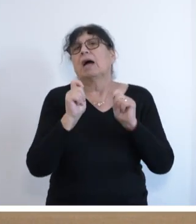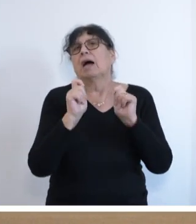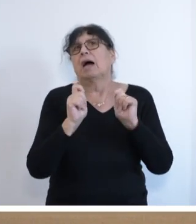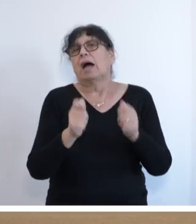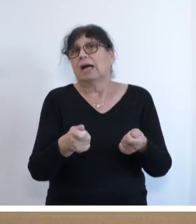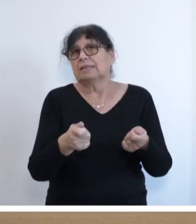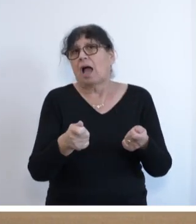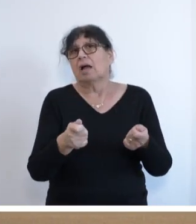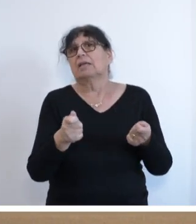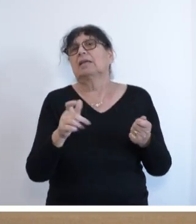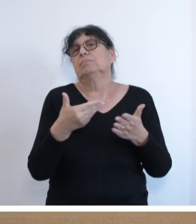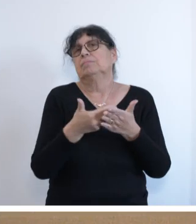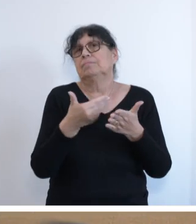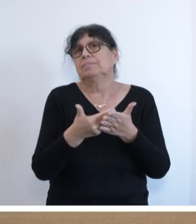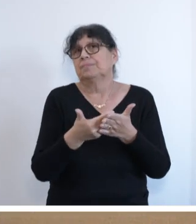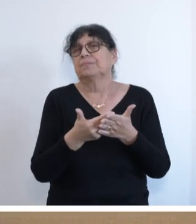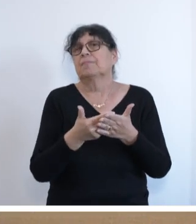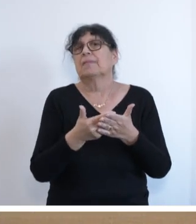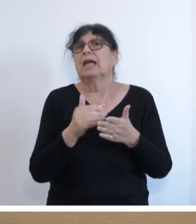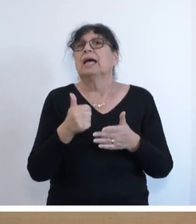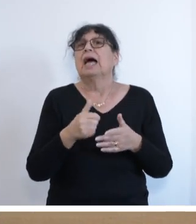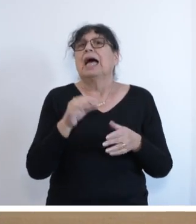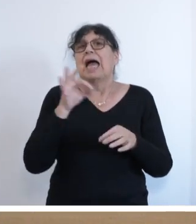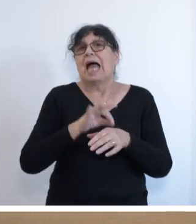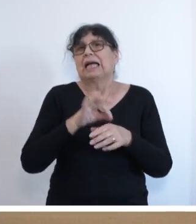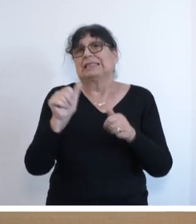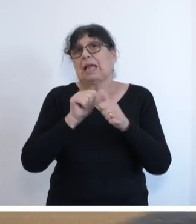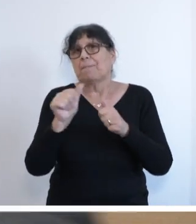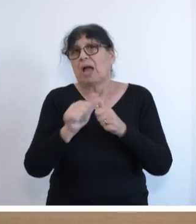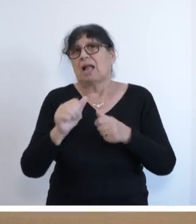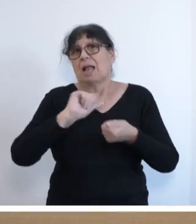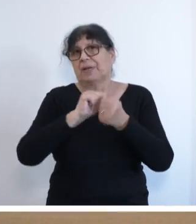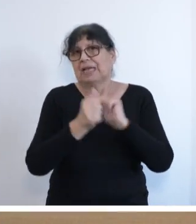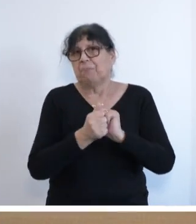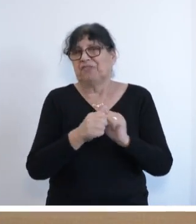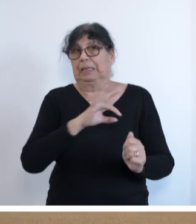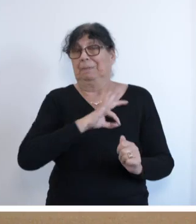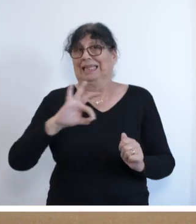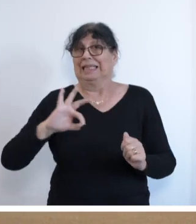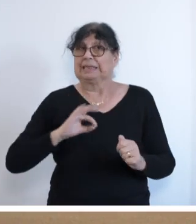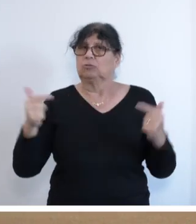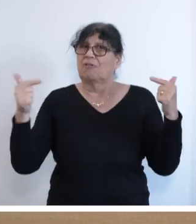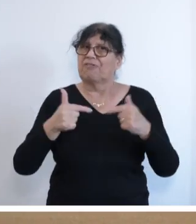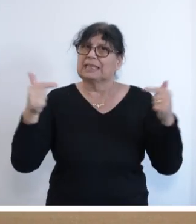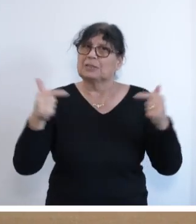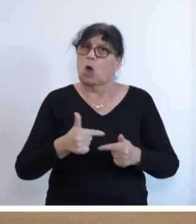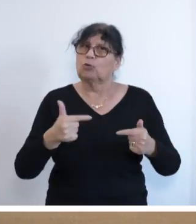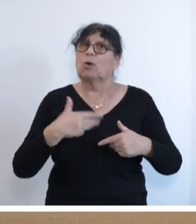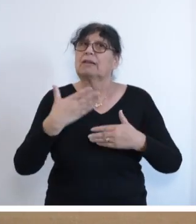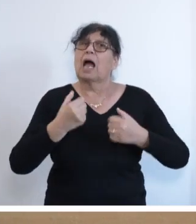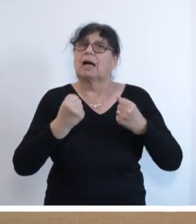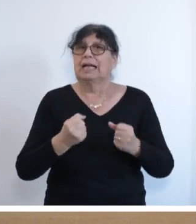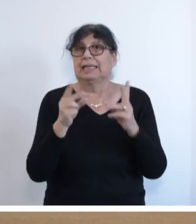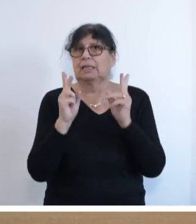eingebrachten Antrag betreffend Ärztemangel ursächlich bekämpfen, medizinische Versorgung nachhaltig